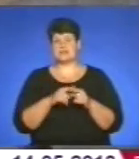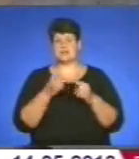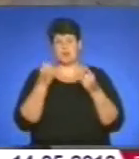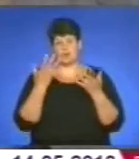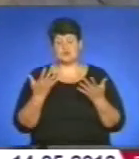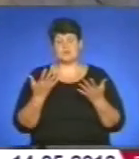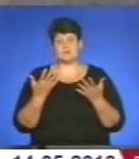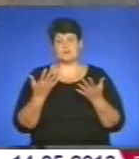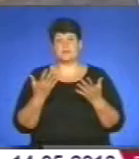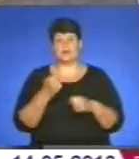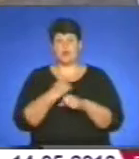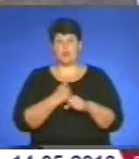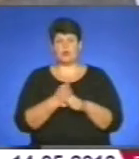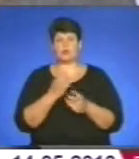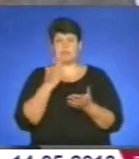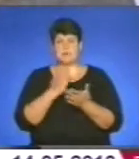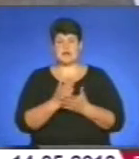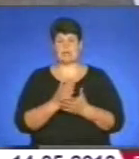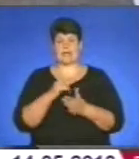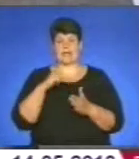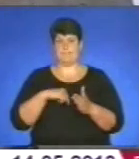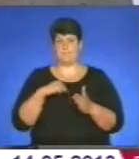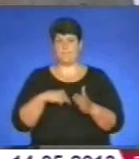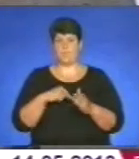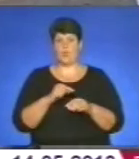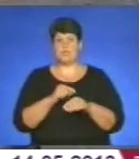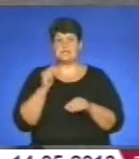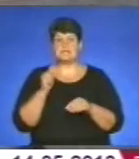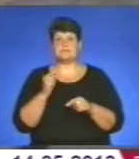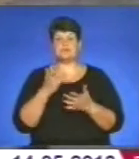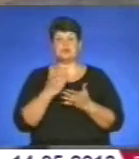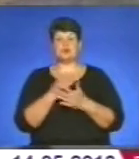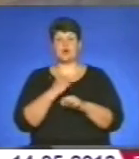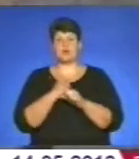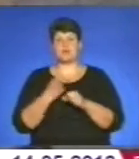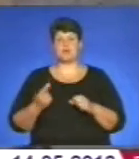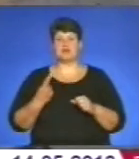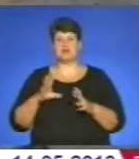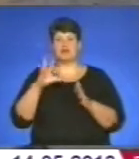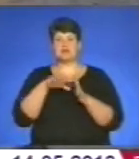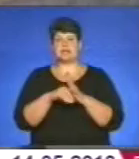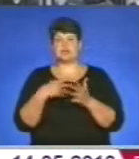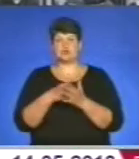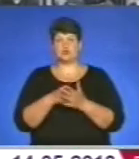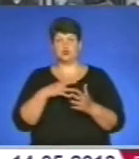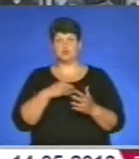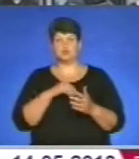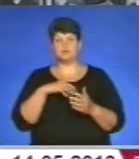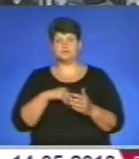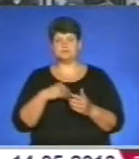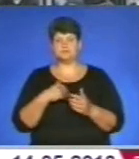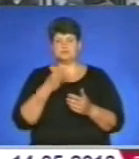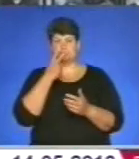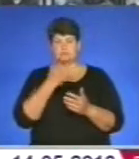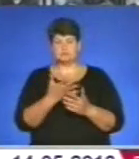фактів, це роботи, які мають певні емоції, тому що коли їх творить майстер, він вкладає свою душу і своє внутрішнє бачення. Про Василя